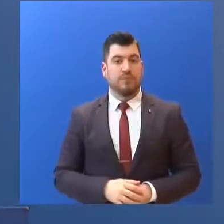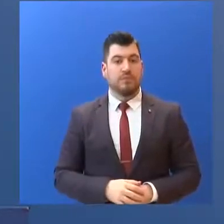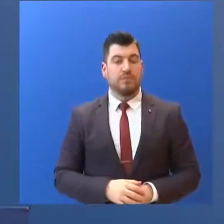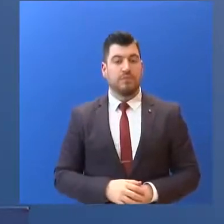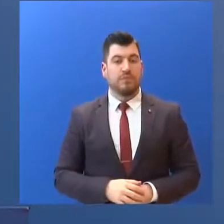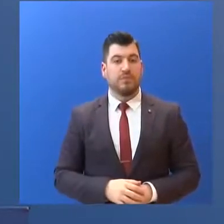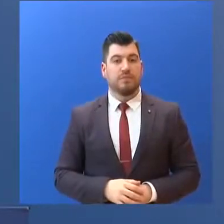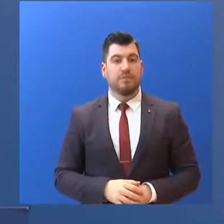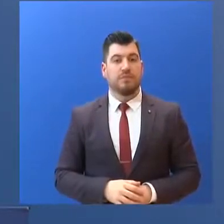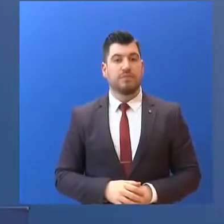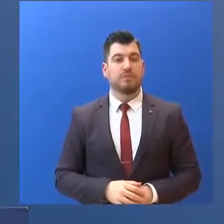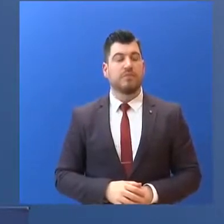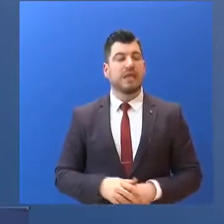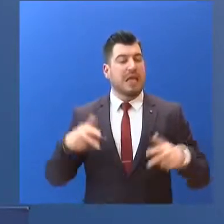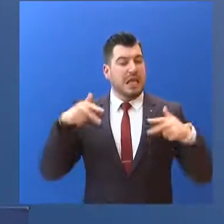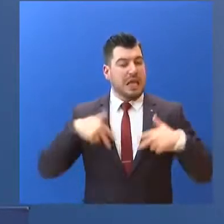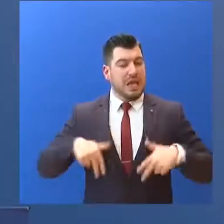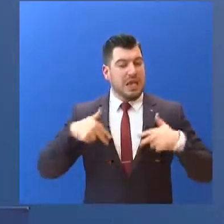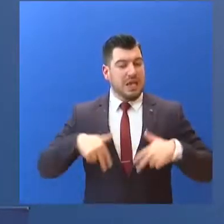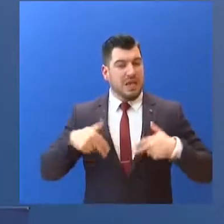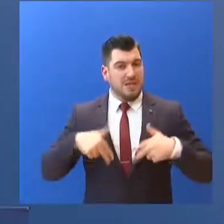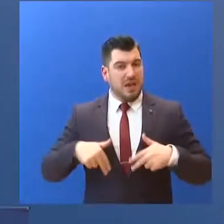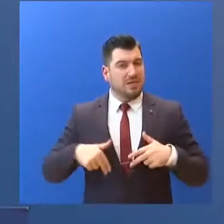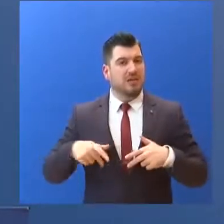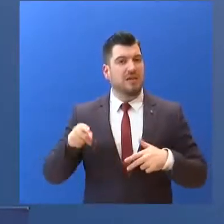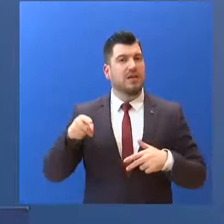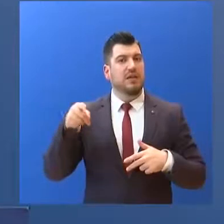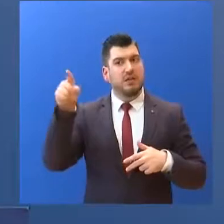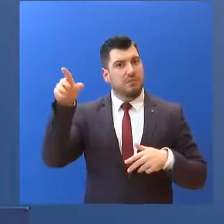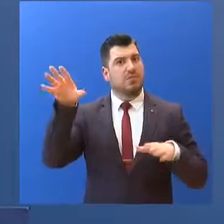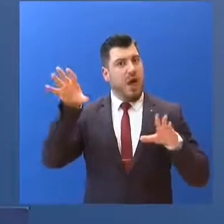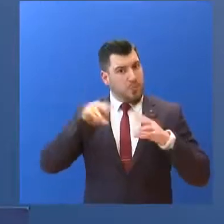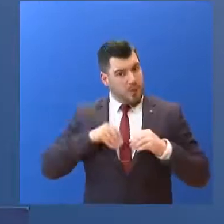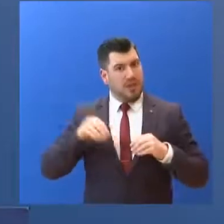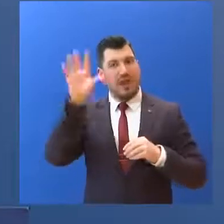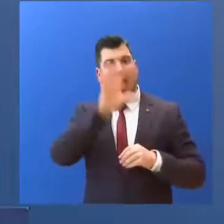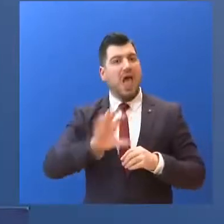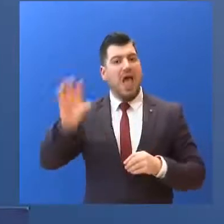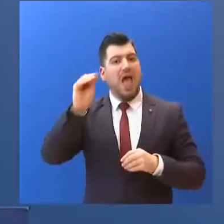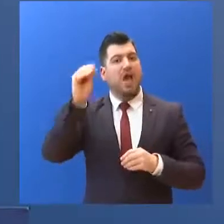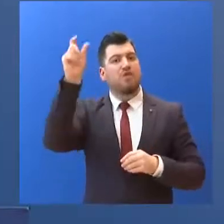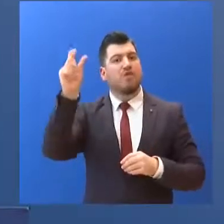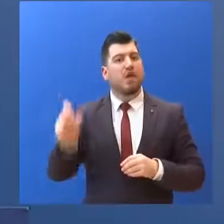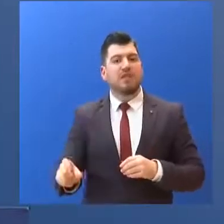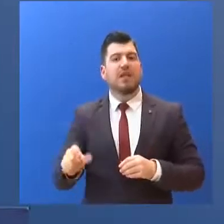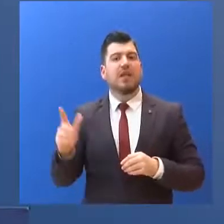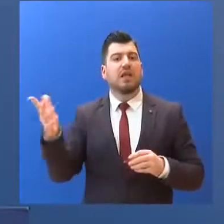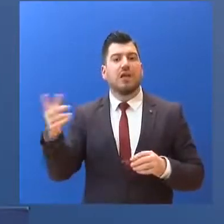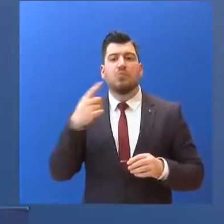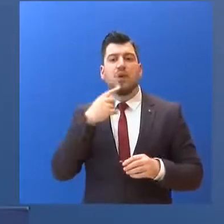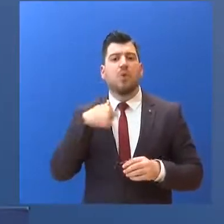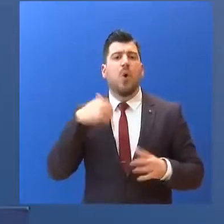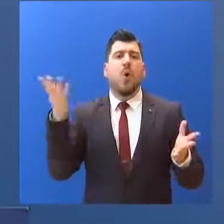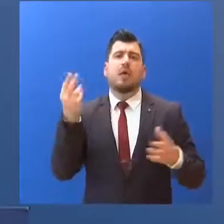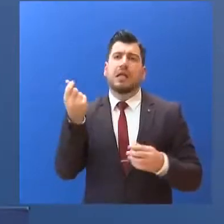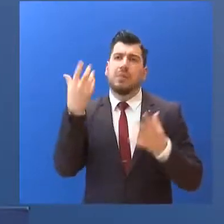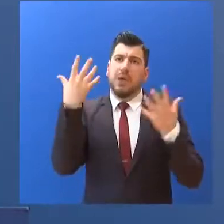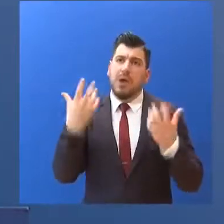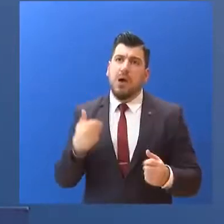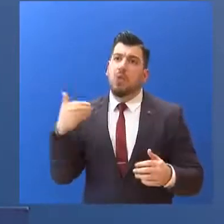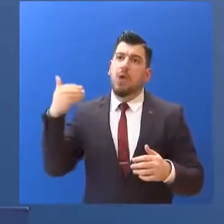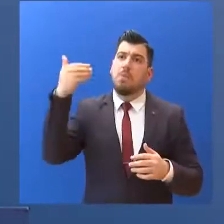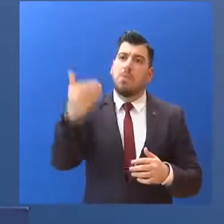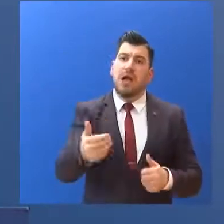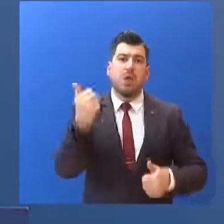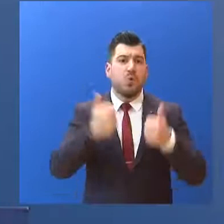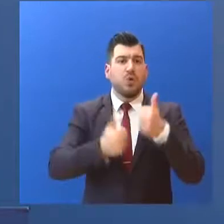Σημερίζεται η κυβέρνηση την εκτίμηση... του Ευρωβουλευτού της Νέας Δημοκρατίας... ότι χρήματα φτάνουν μέχρι τον Ιούνιο... και μετά θα απαιτηθούν περικοπές σε μισθούς και συντάξεις. Υπάρχει